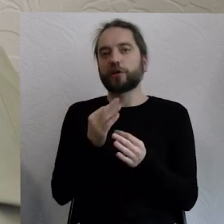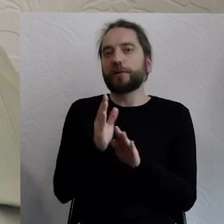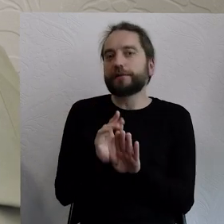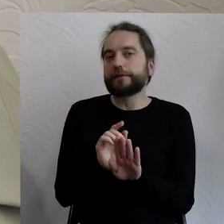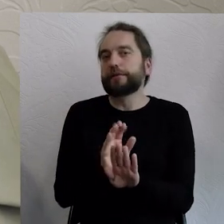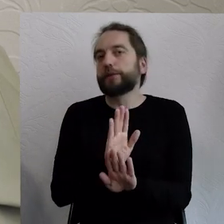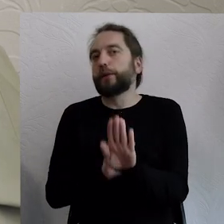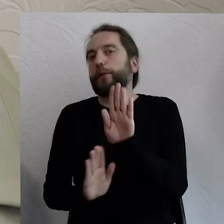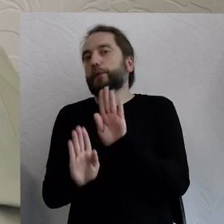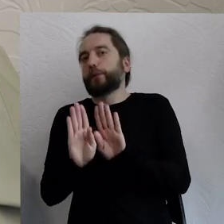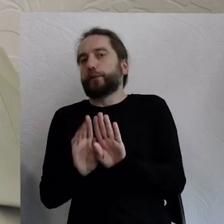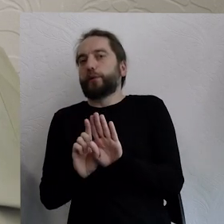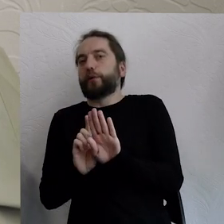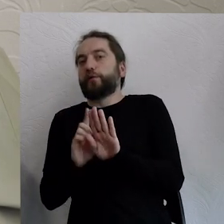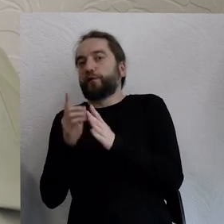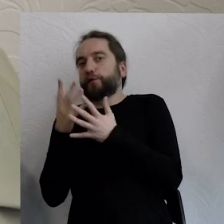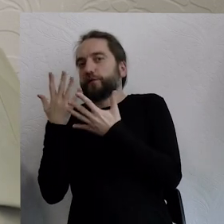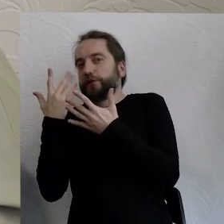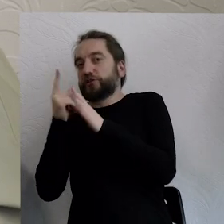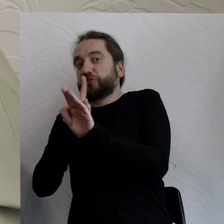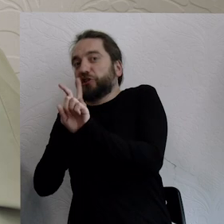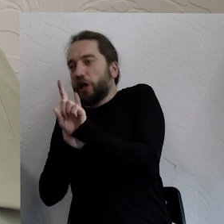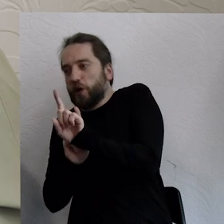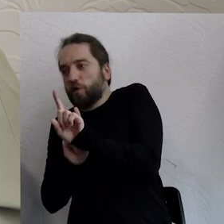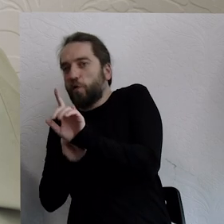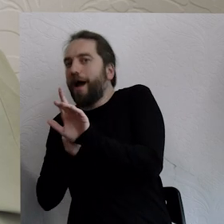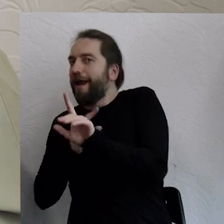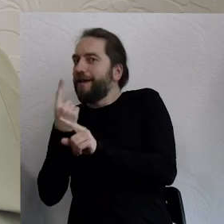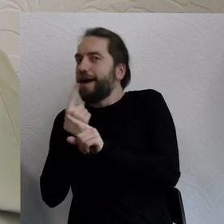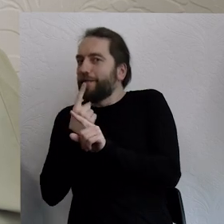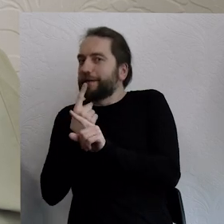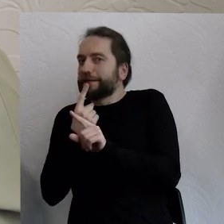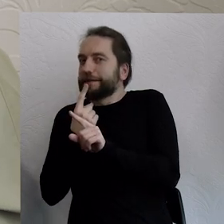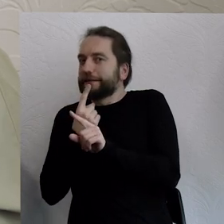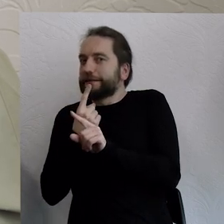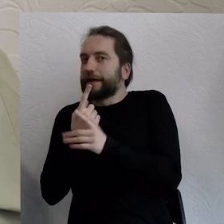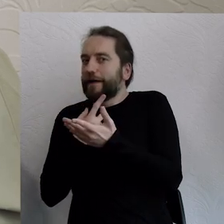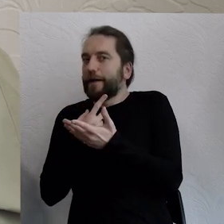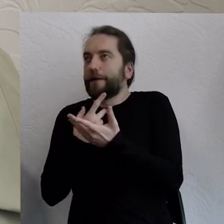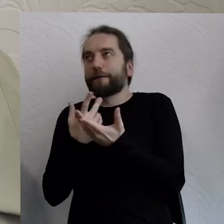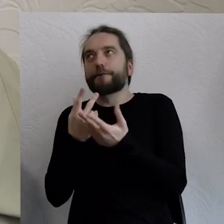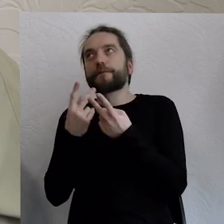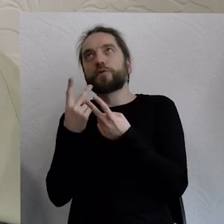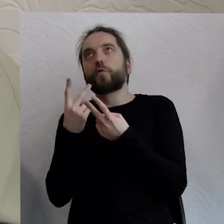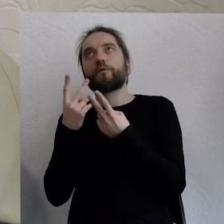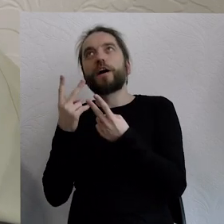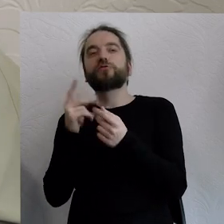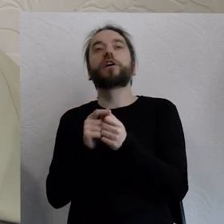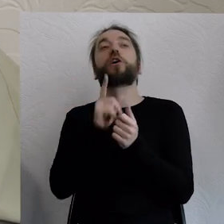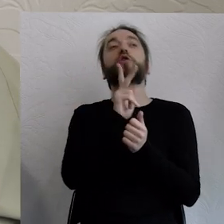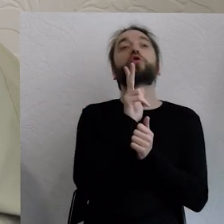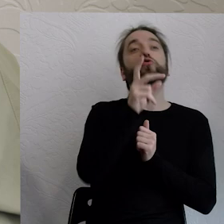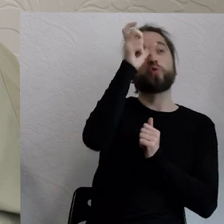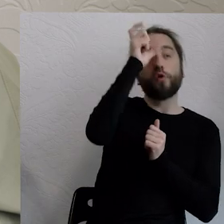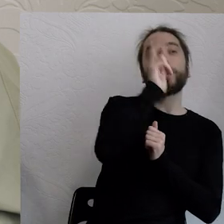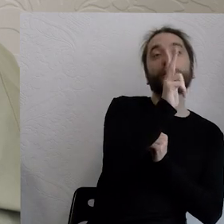wydaje mi się, że rozbijamy się bardzo o te granice, co jest człowiekiem, co jest światem zewnętrznym,